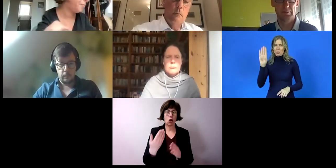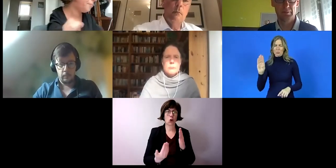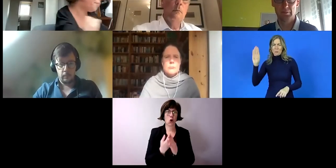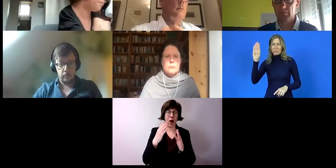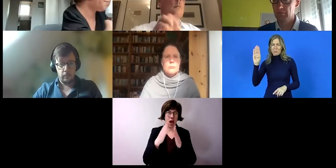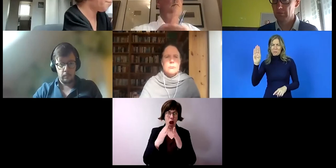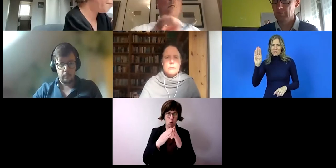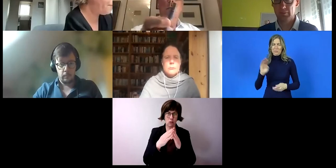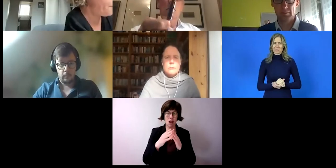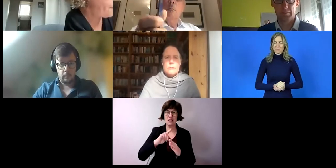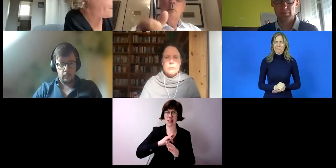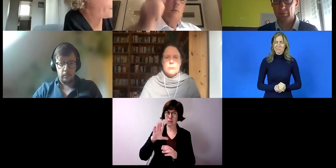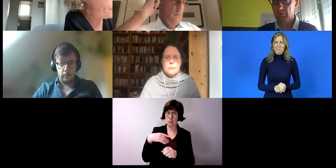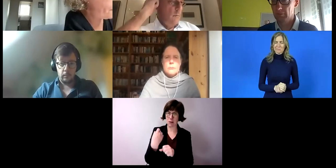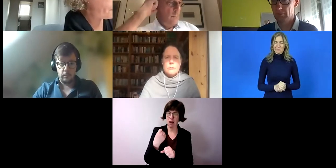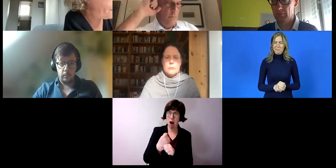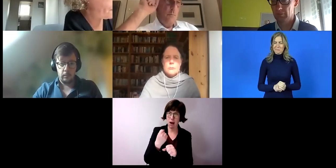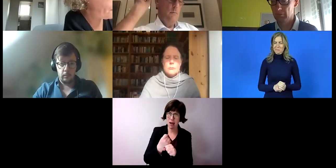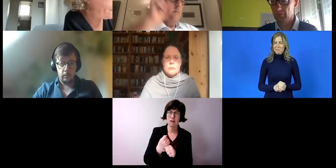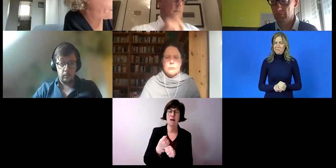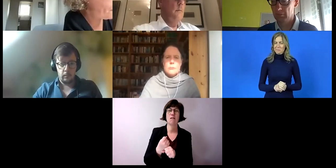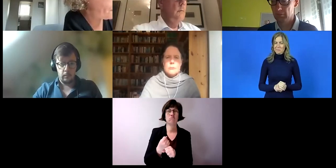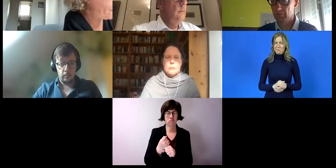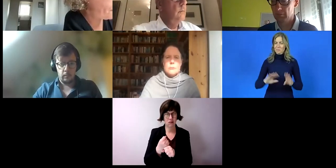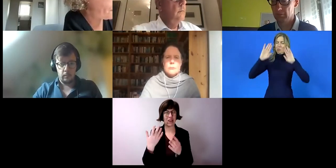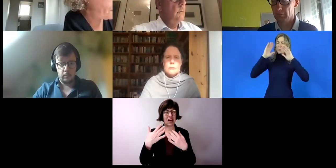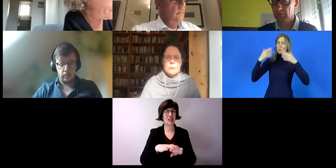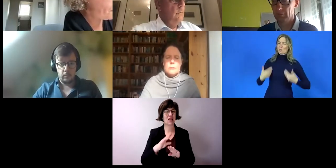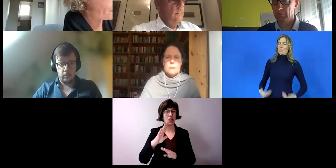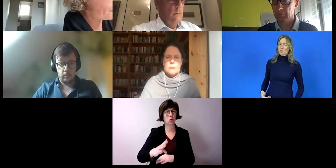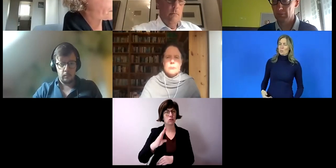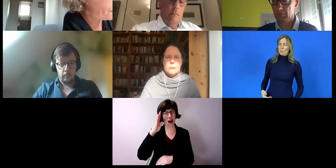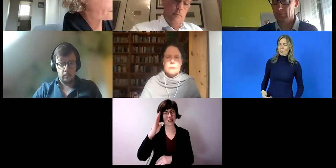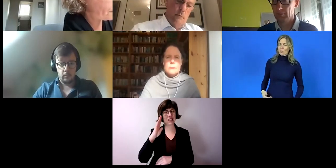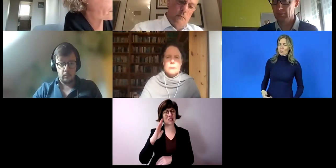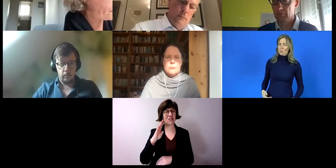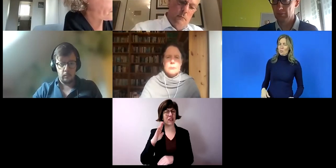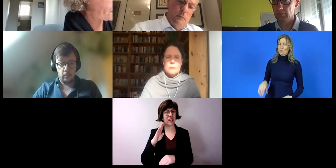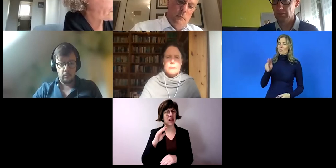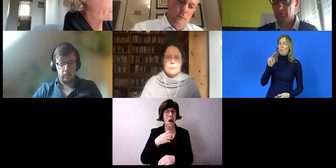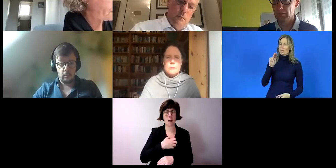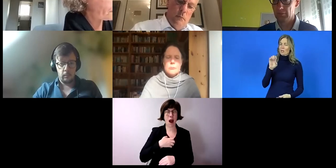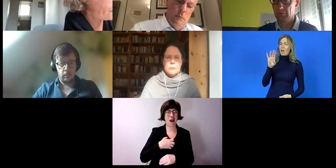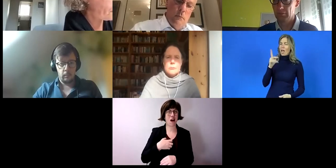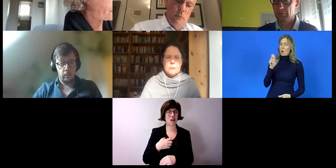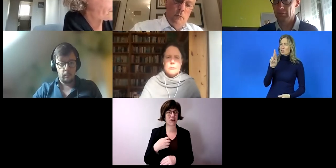Mitarbeiter oder habe den Integrationsfachdienst in Schwaben geleitet, in Bayern